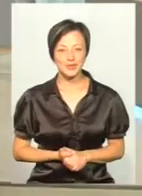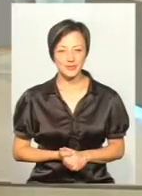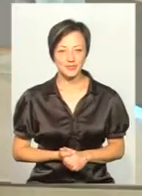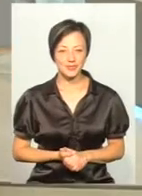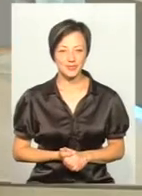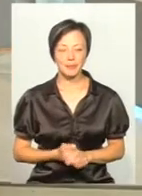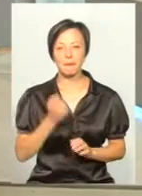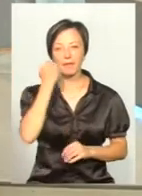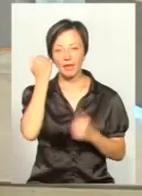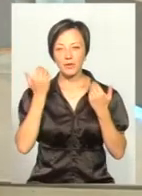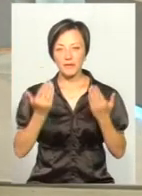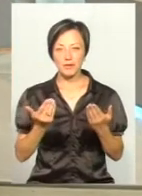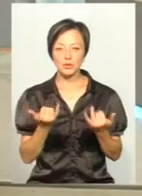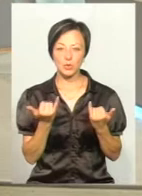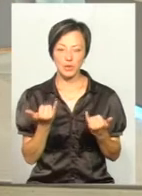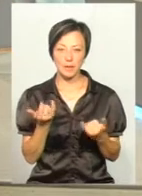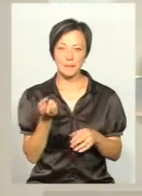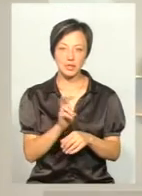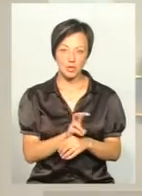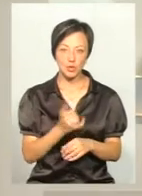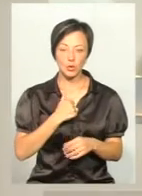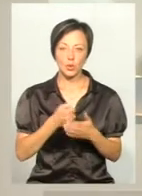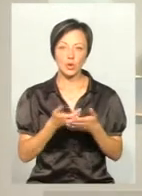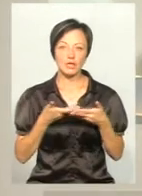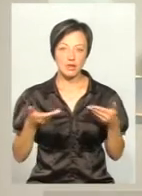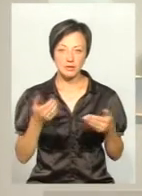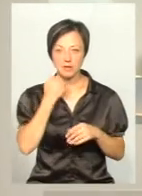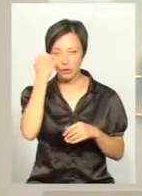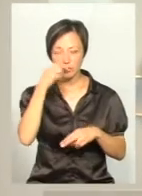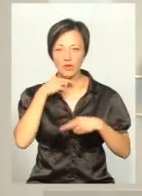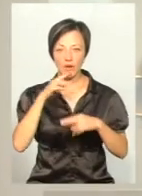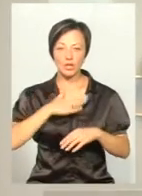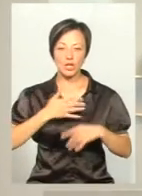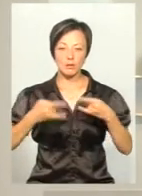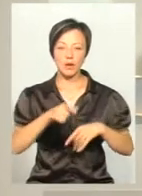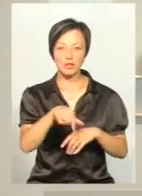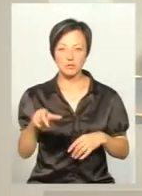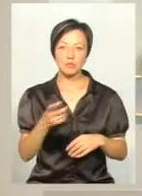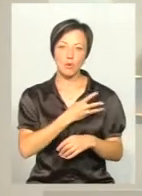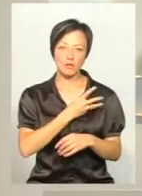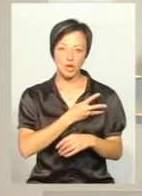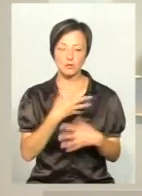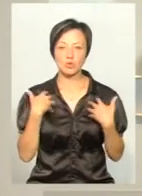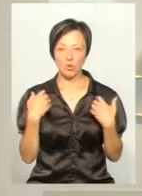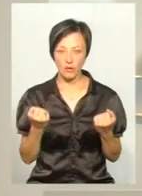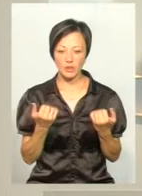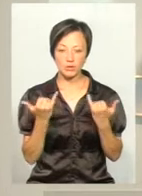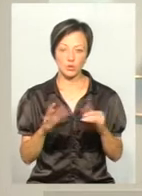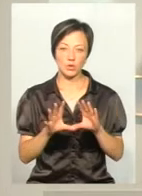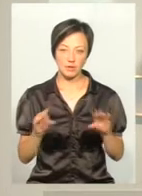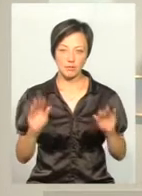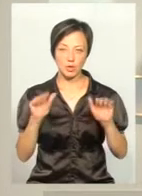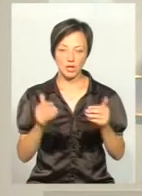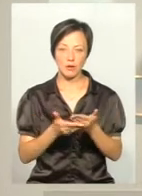допомоги. Дякую, шановні, за те, що сьогодні завітали до нас. Дякуємо за увагу нашим глядачам і з побажаннями здоров'я на сьогодні.